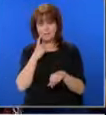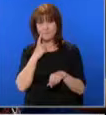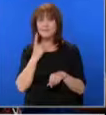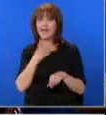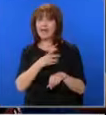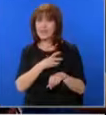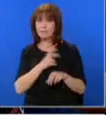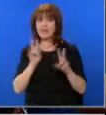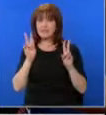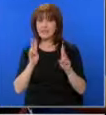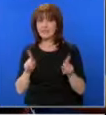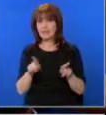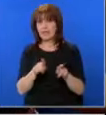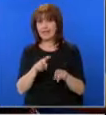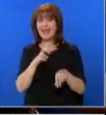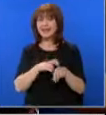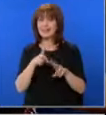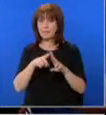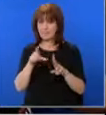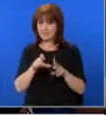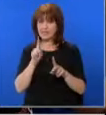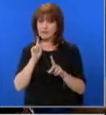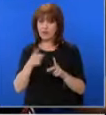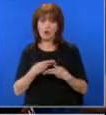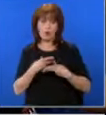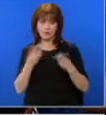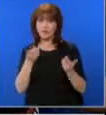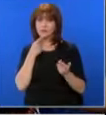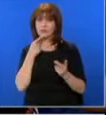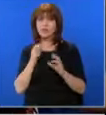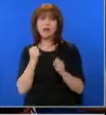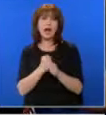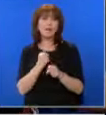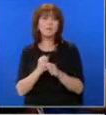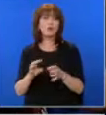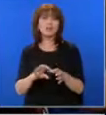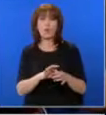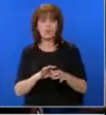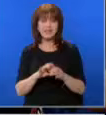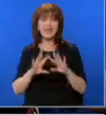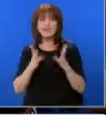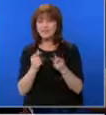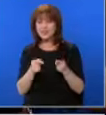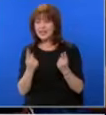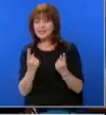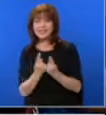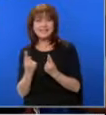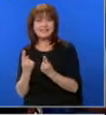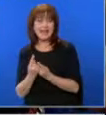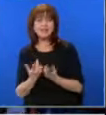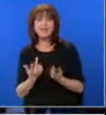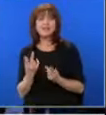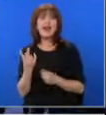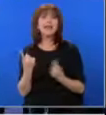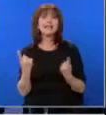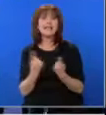също да заяват честно, че и те са в коалиция заедно и във всичките тези срещи, за които и господин Борисов говори, са като среща